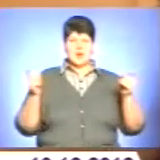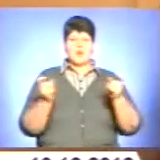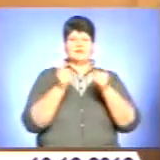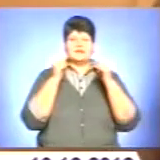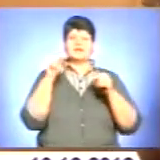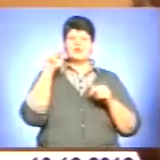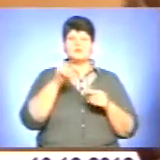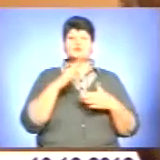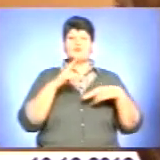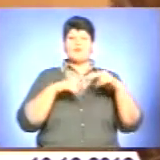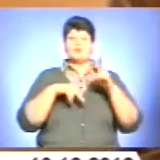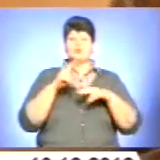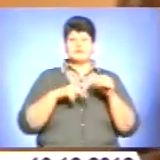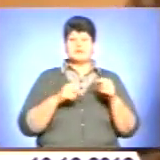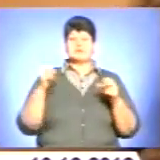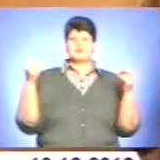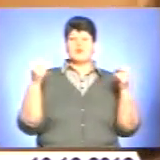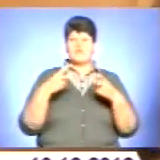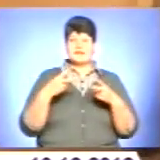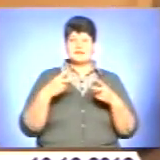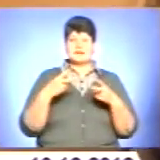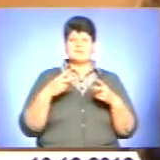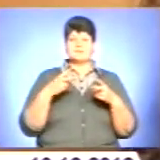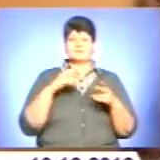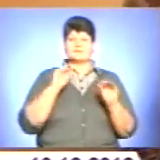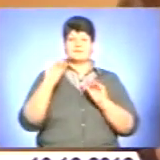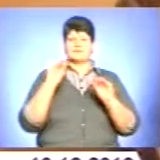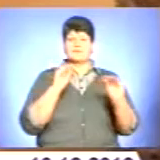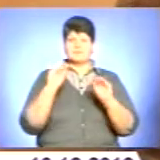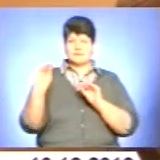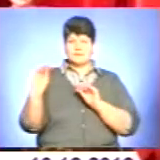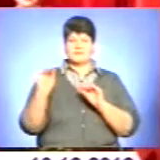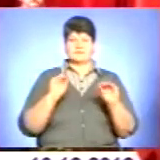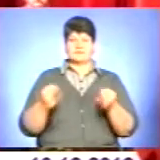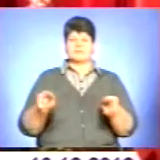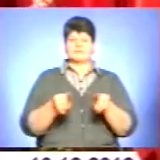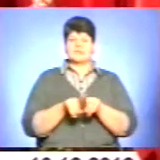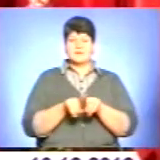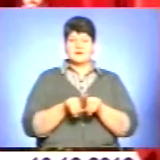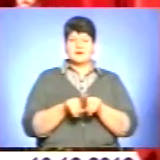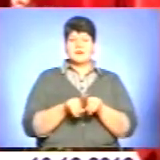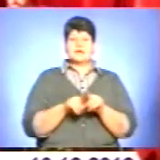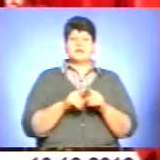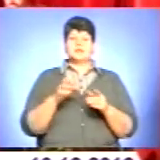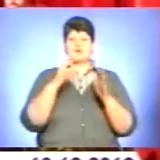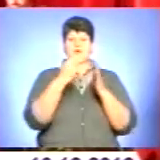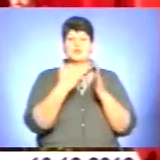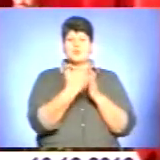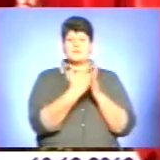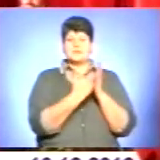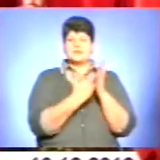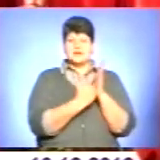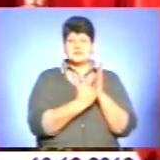на чому будується професія, власне, драматурга, а відтак і режисер. Номінацію за честь, достоїнство і вірність